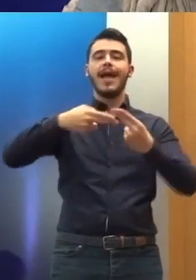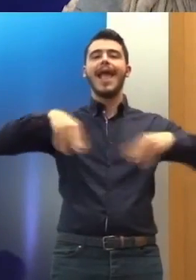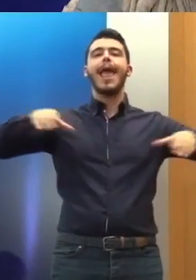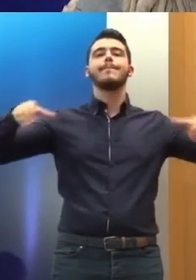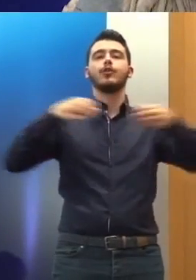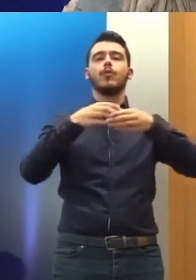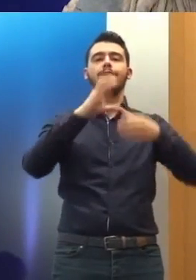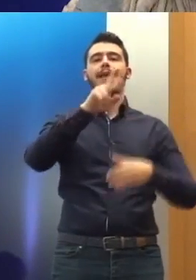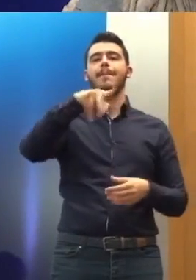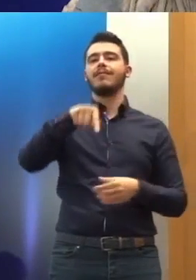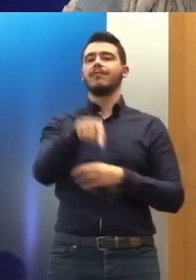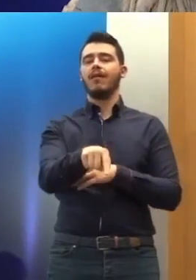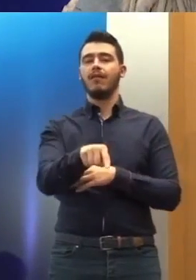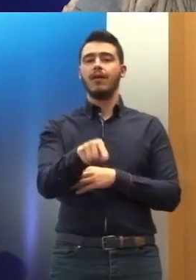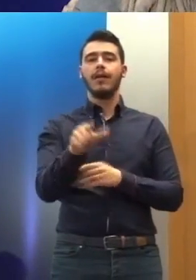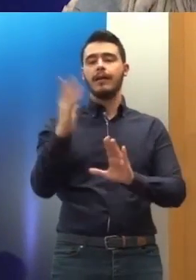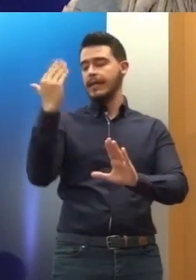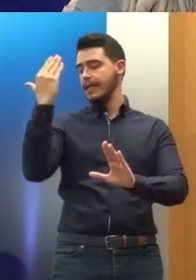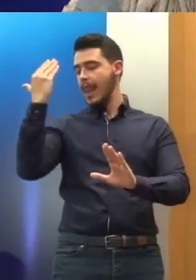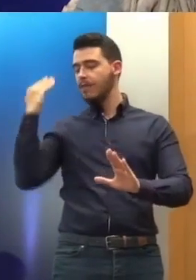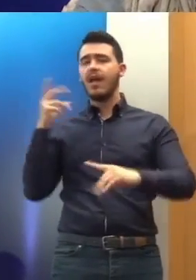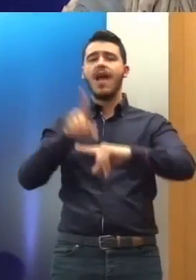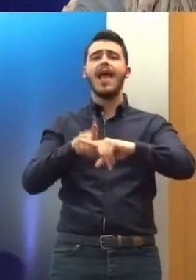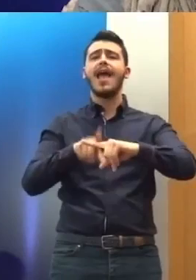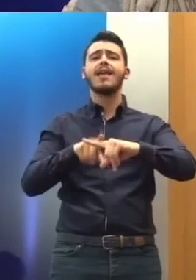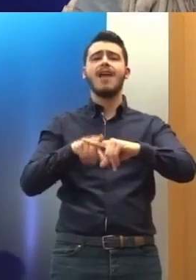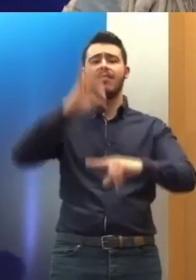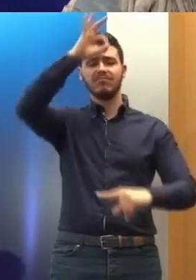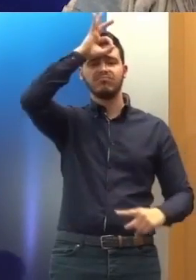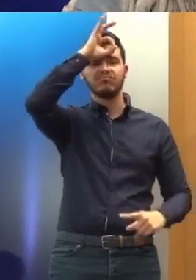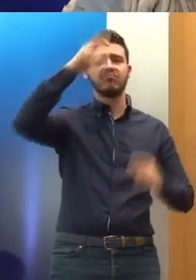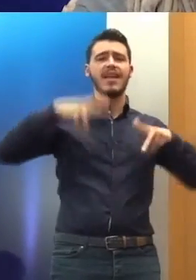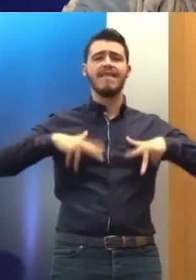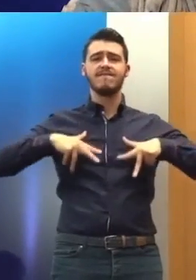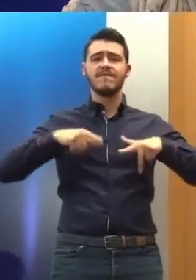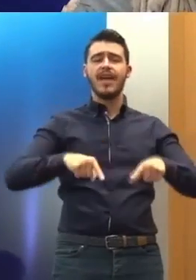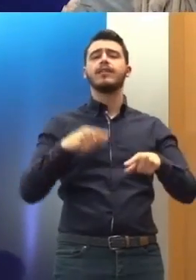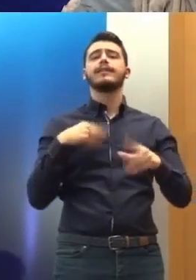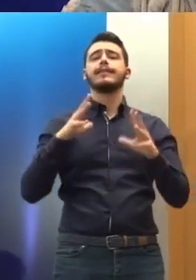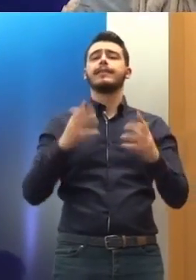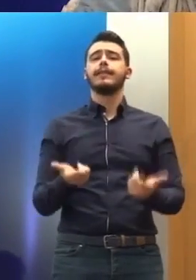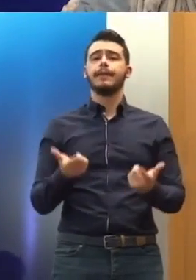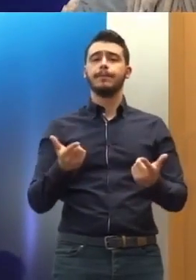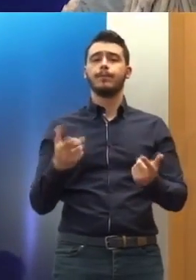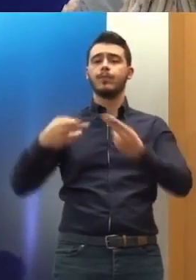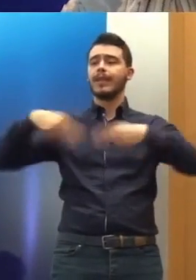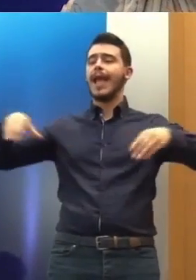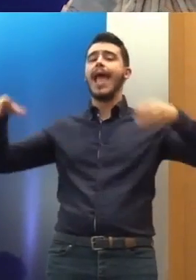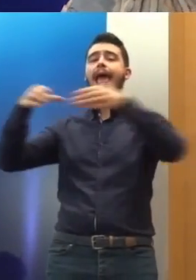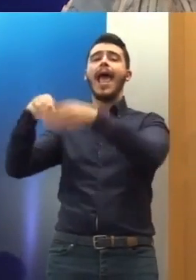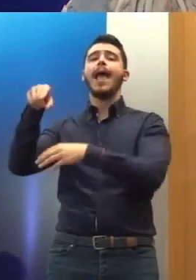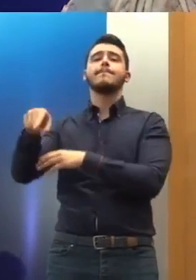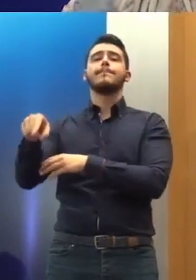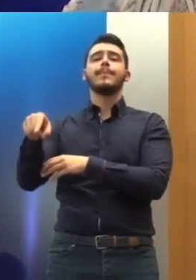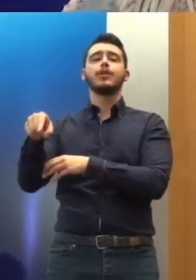Οι τελευταίες αντιδράσεις των ελληνικών αρχών Έχουν νομίζω θεωρηθεί από την Επιτροπή ότι είναι